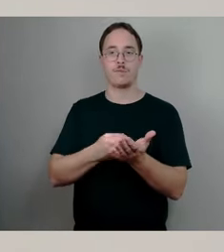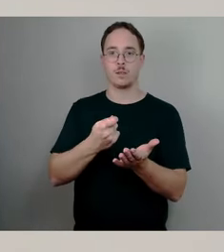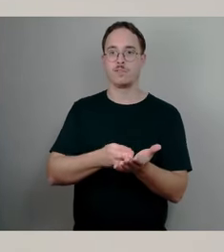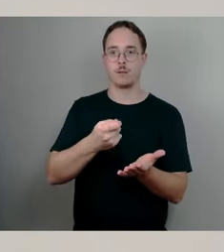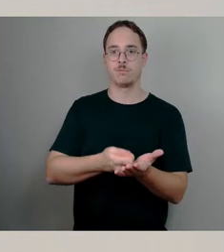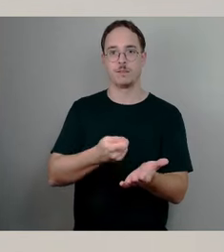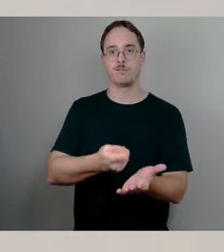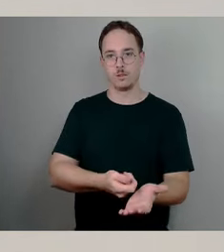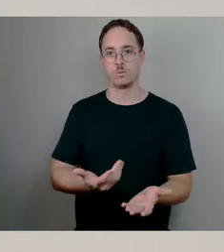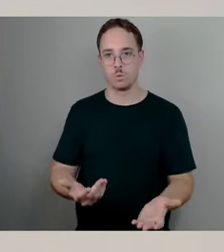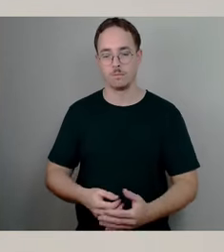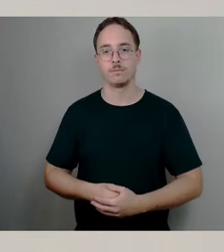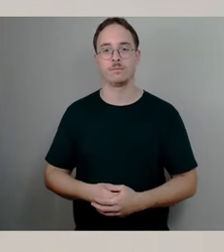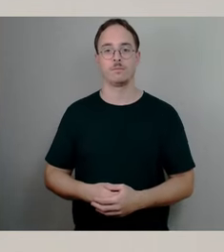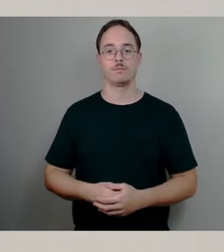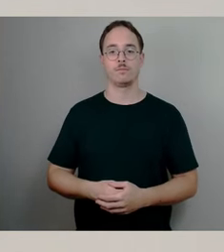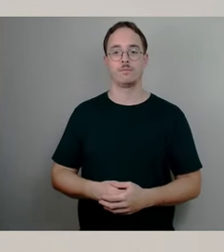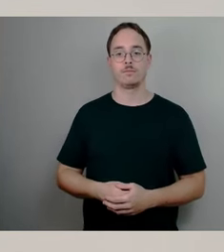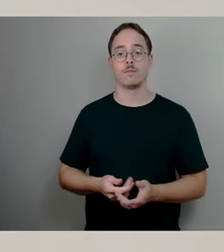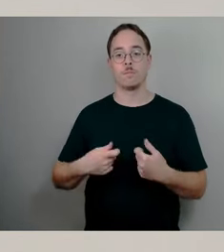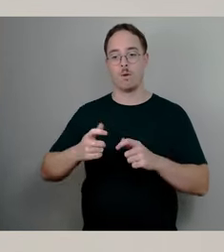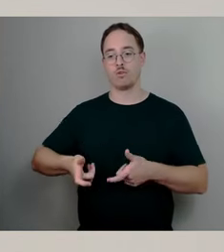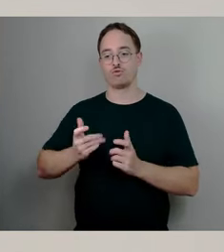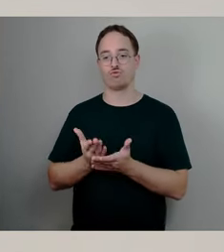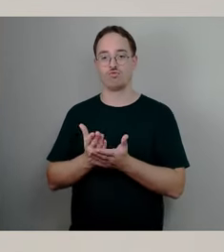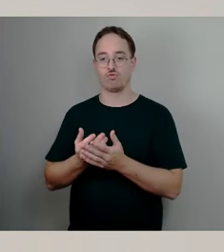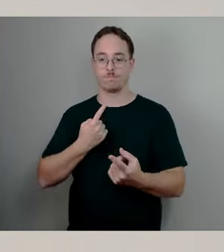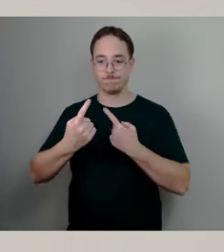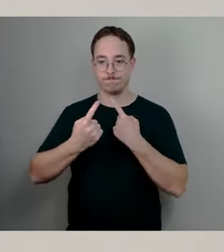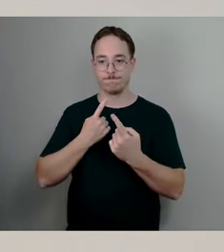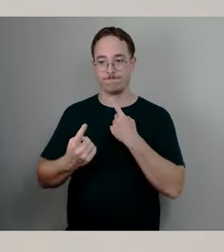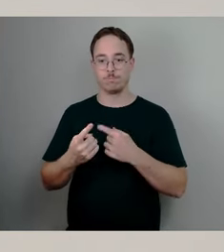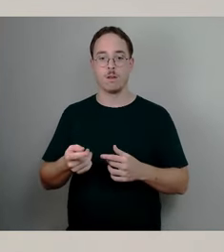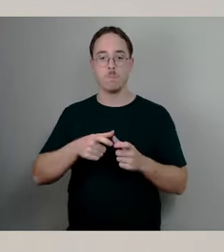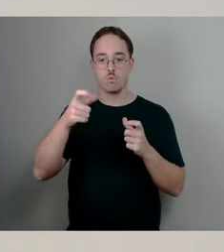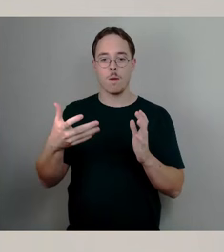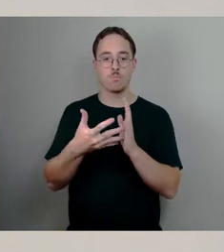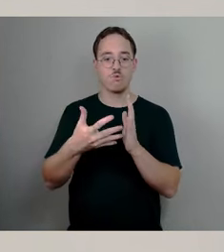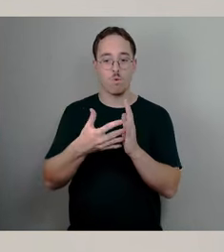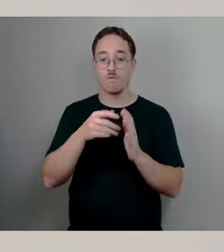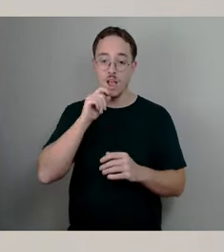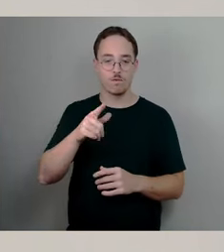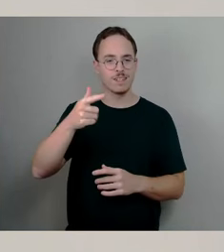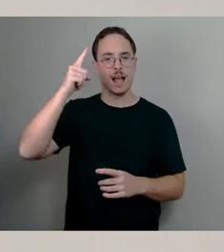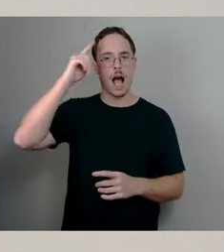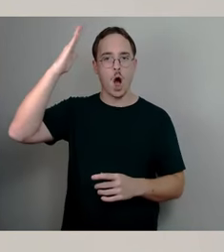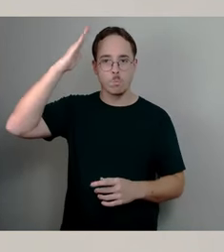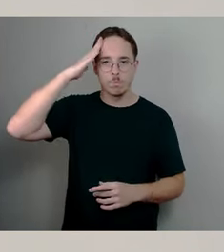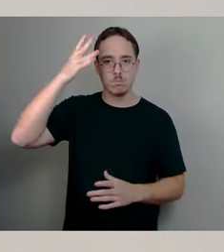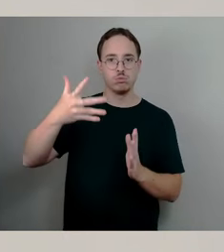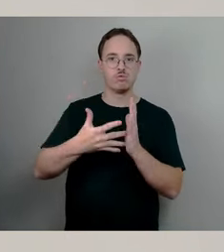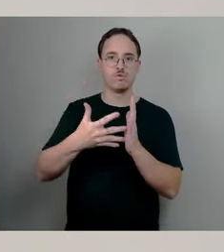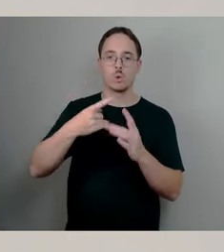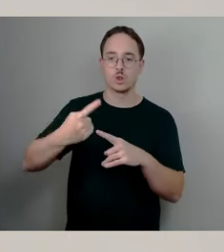Brückenprüfungen durchzuführen sind, Hauptprüfungen, Sonderprüfungen und so weiter. Alle durchgeführten